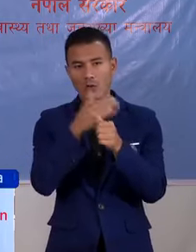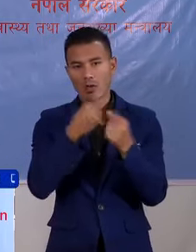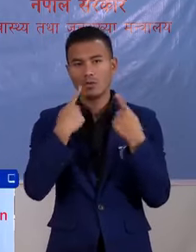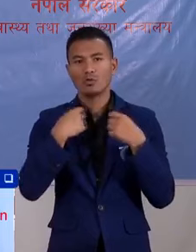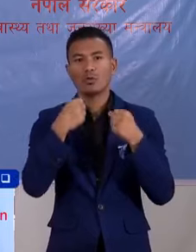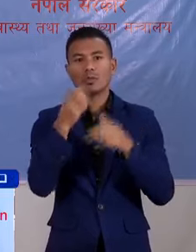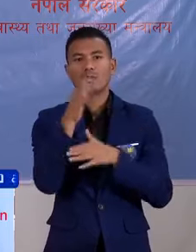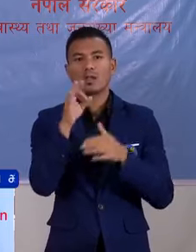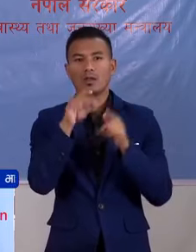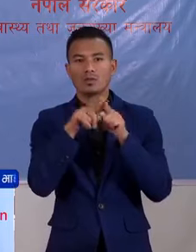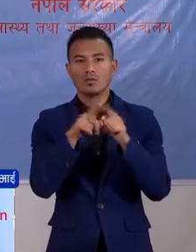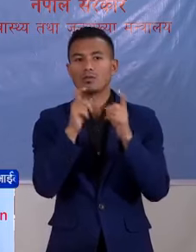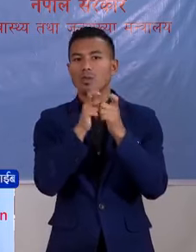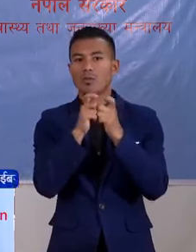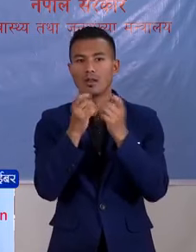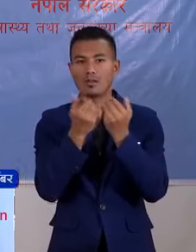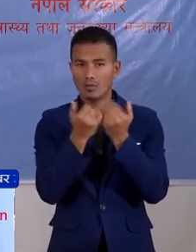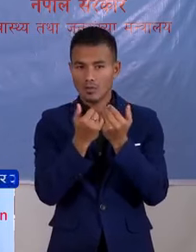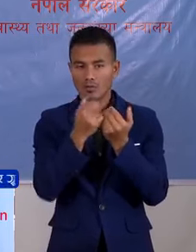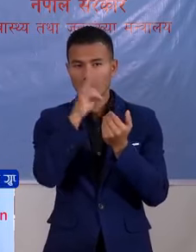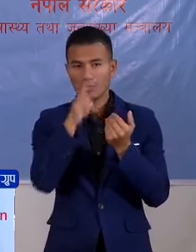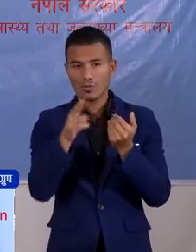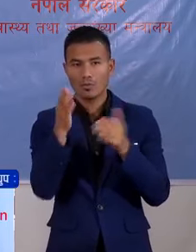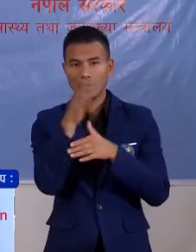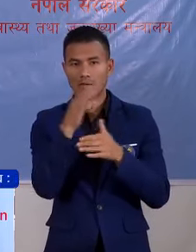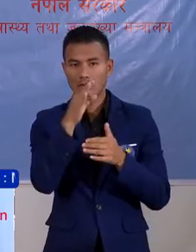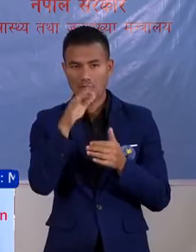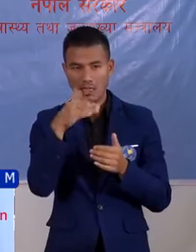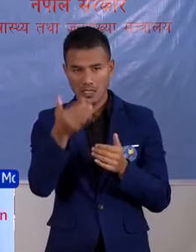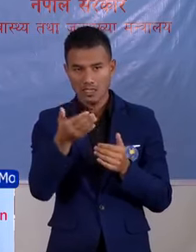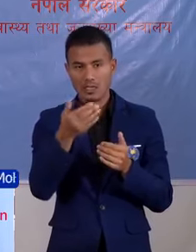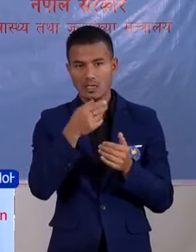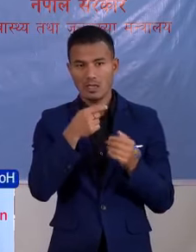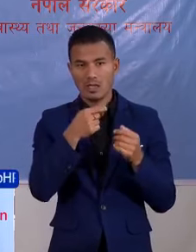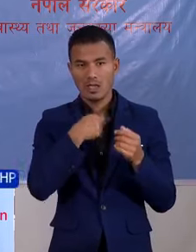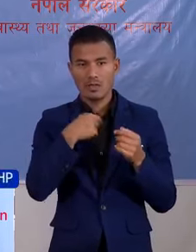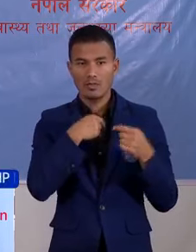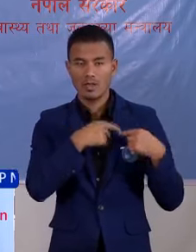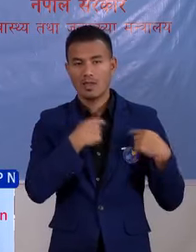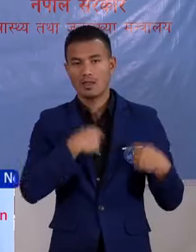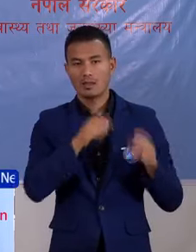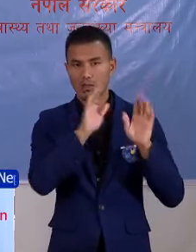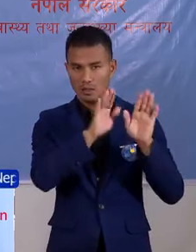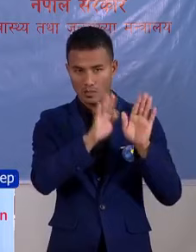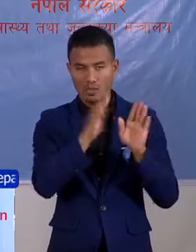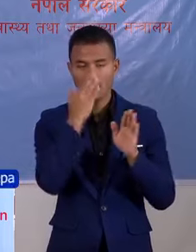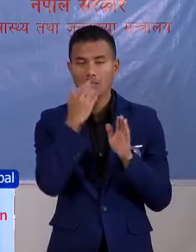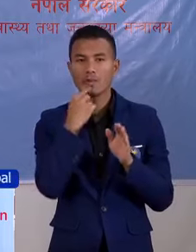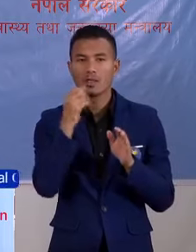मां तो पी श्वास्ते मंतरार रामा भणाईश्ट को